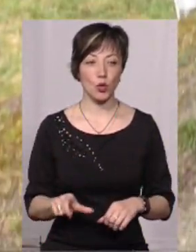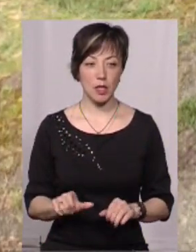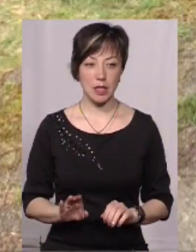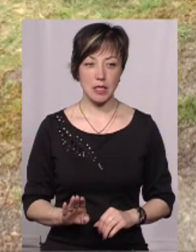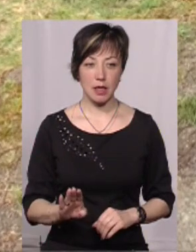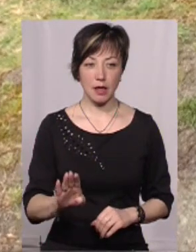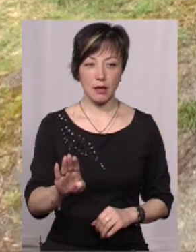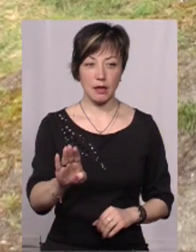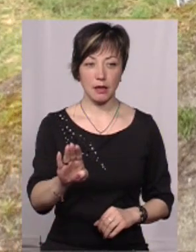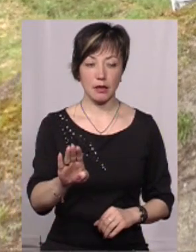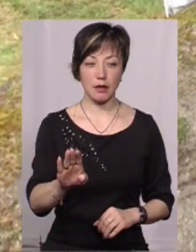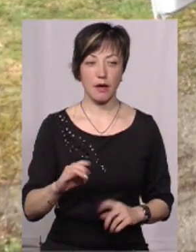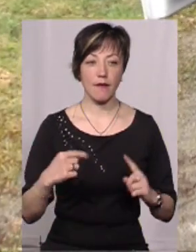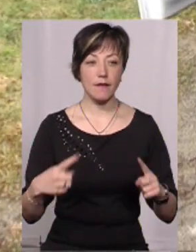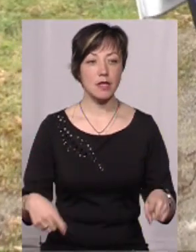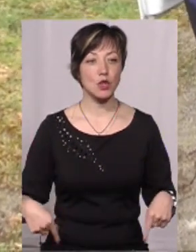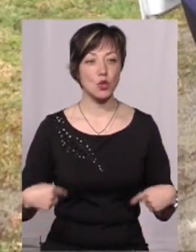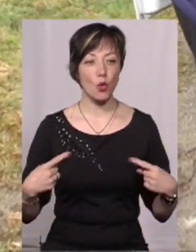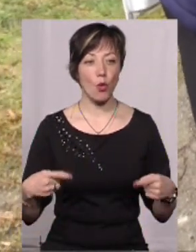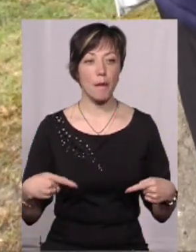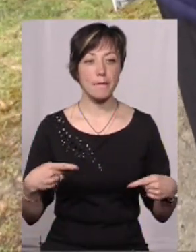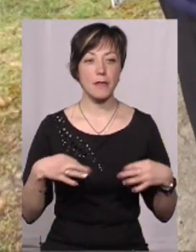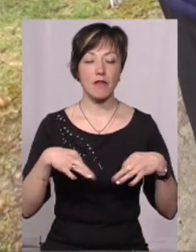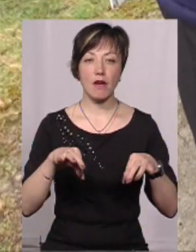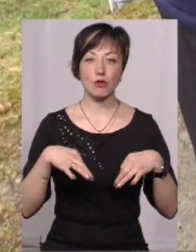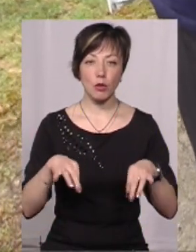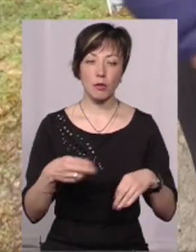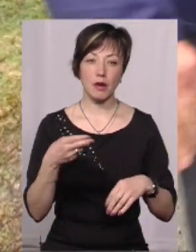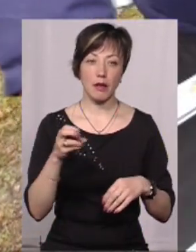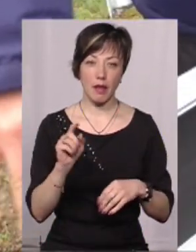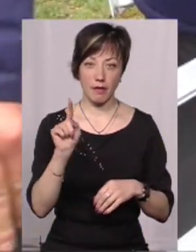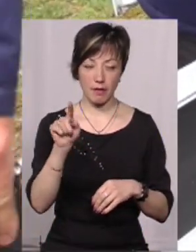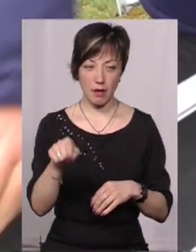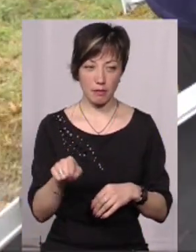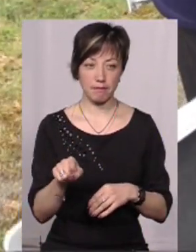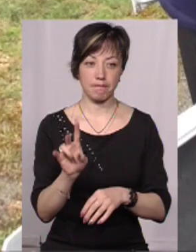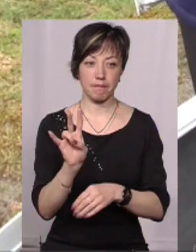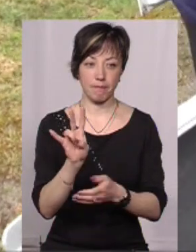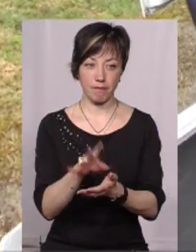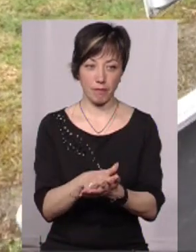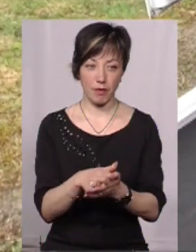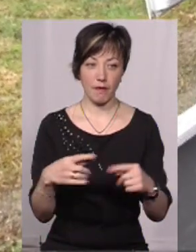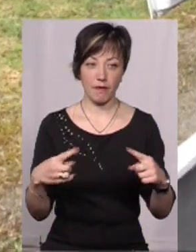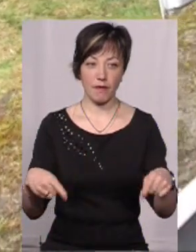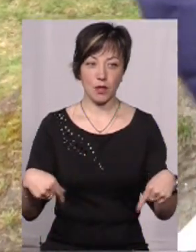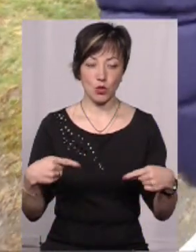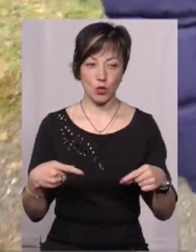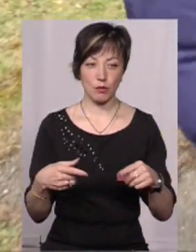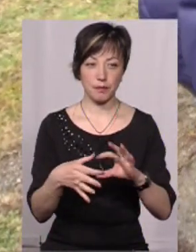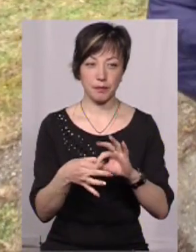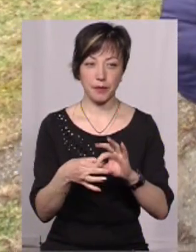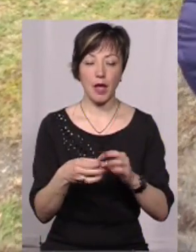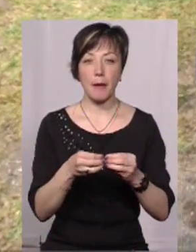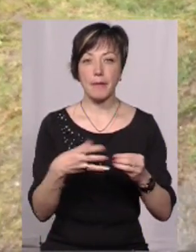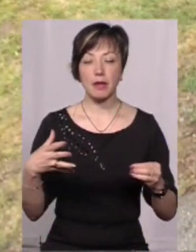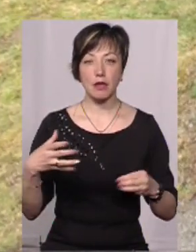візком в автомобіль, де ми його закріплюємо в його візок. Для 15-тьох